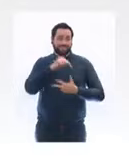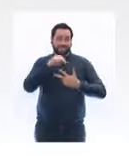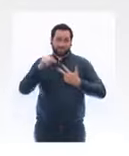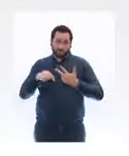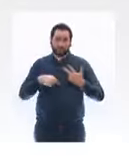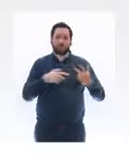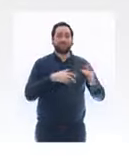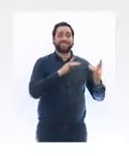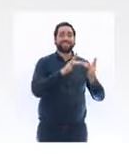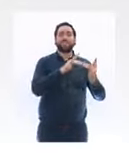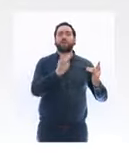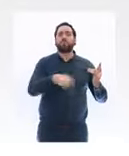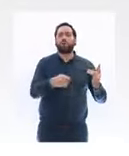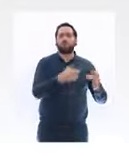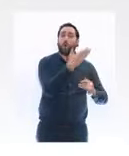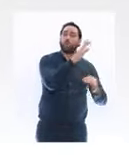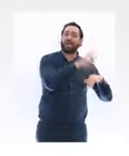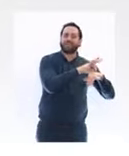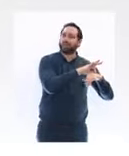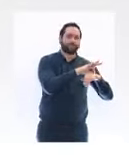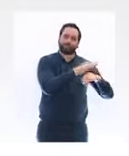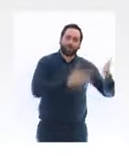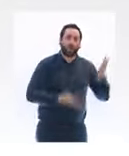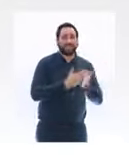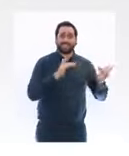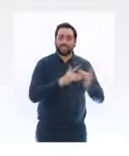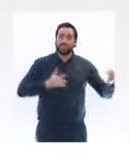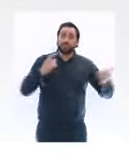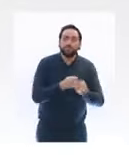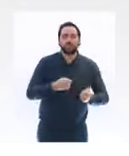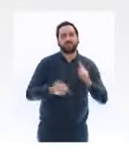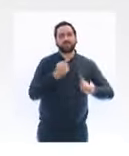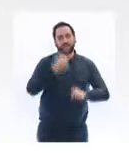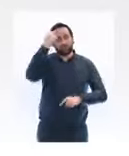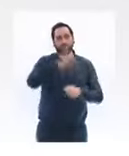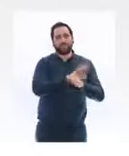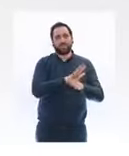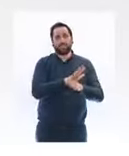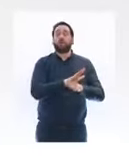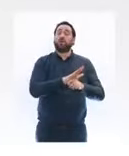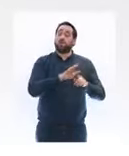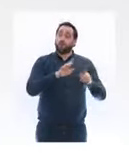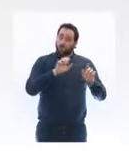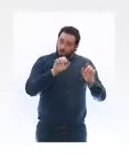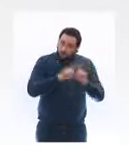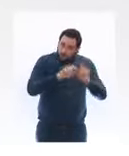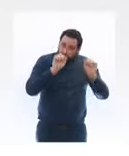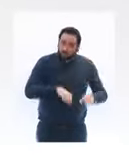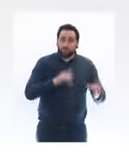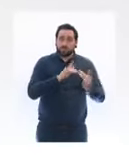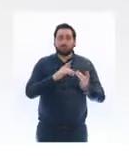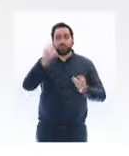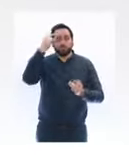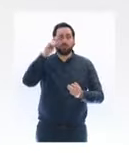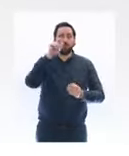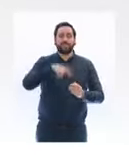charge sont désormais dédiés à des malades du Covid et parfois même transformés dans des soins critiques, des soins intensifs pour y admettre des malades qui sont